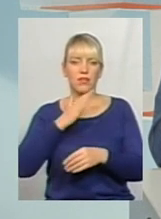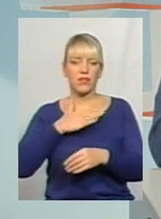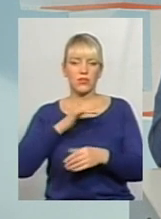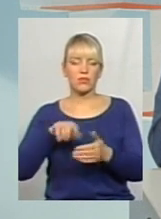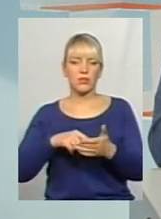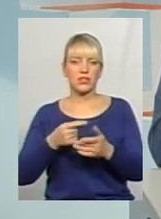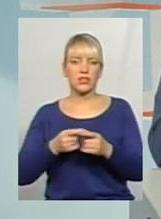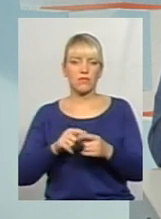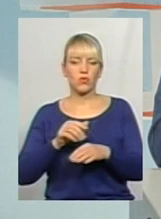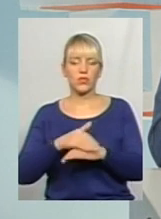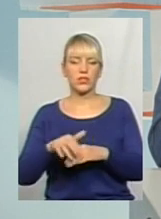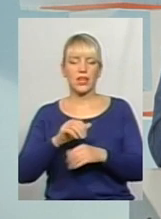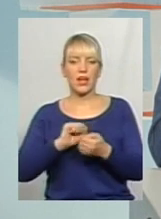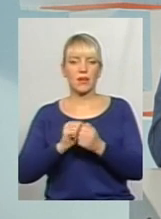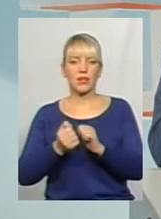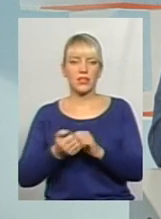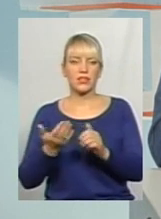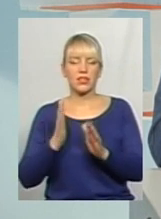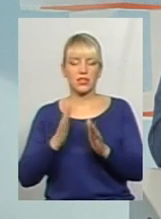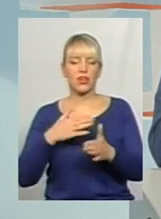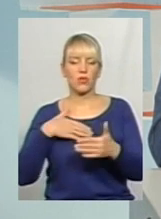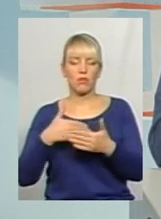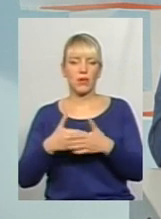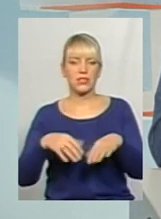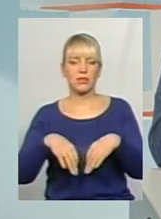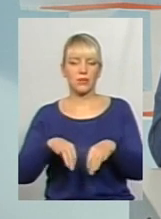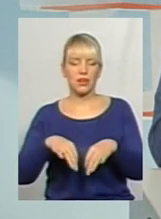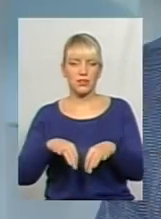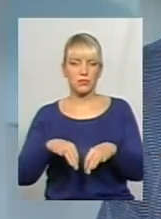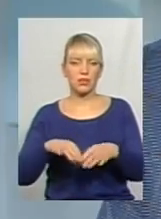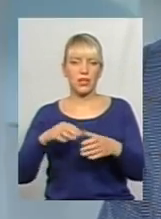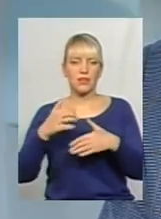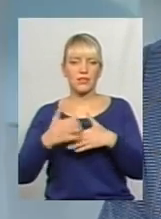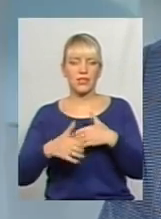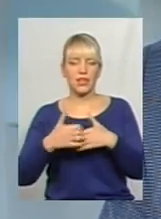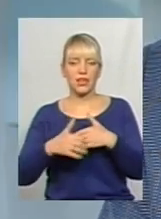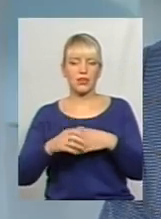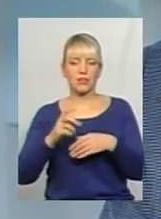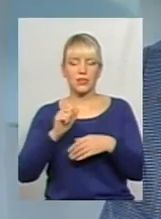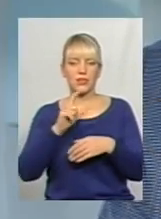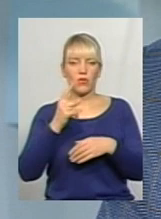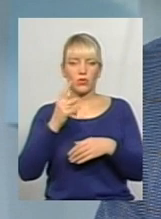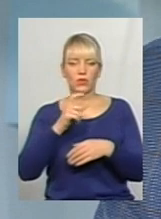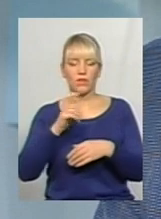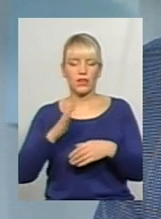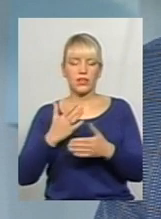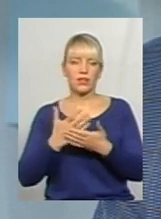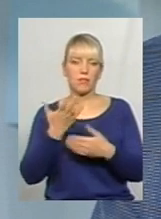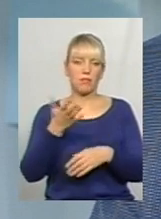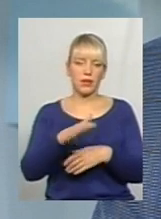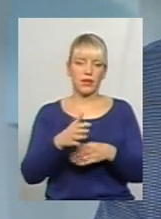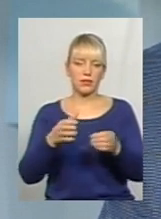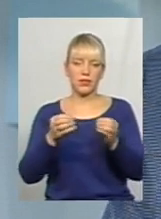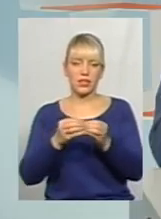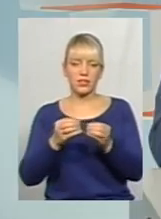яка тільки громадським транспортом, в середньому за хвилину, проходить від 5 до 10 одиниць,